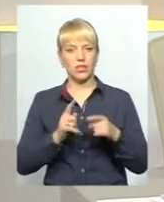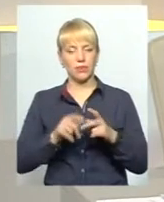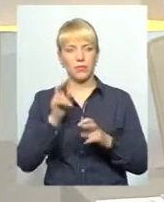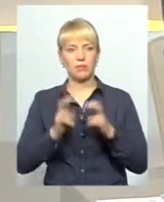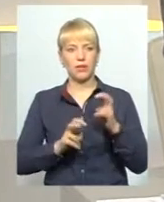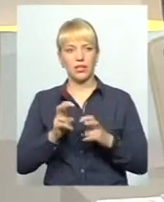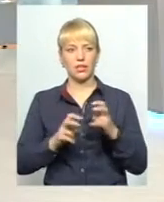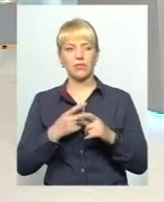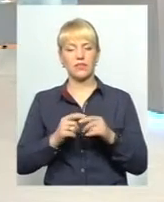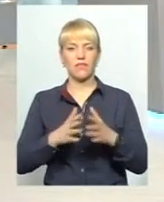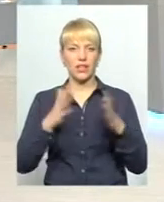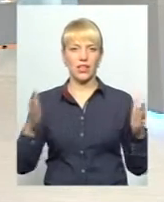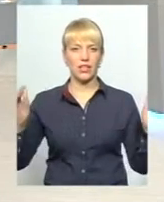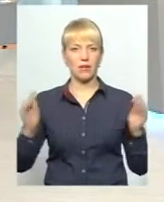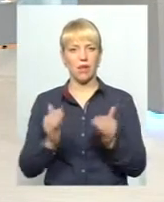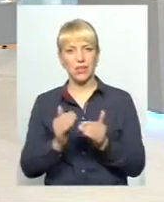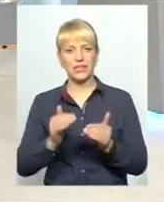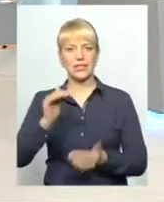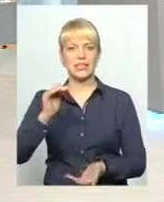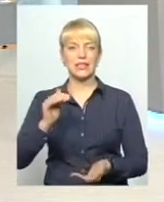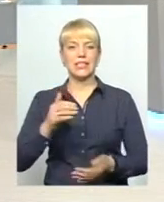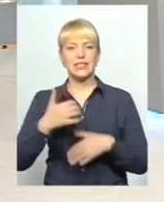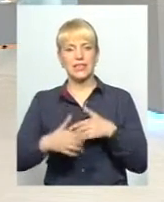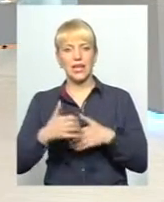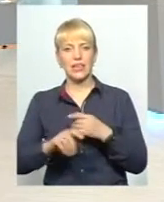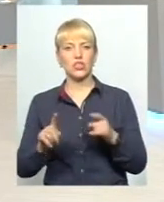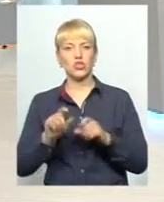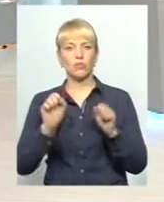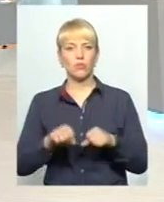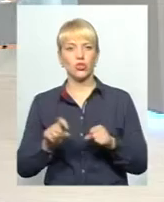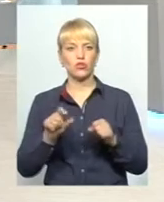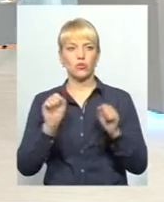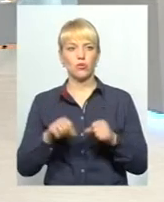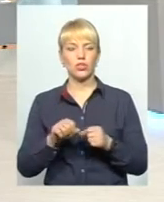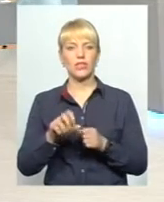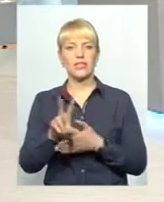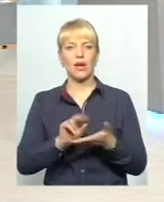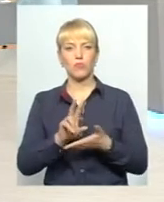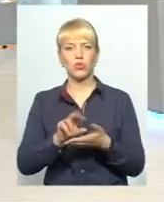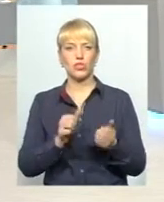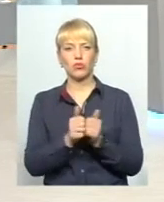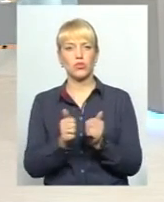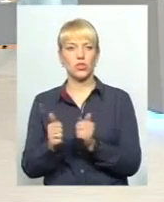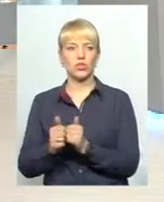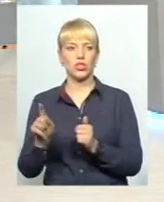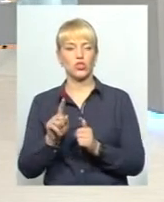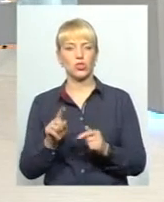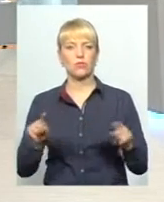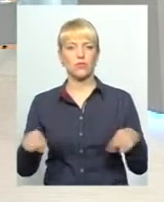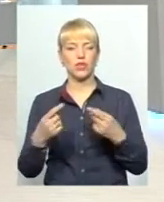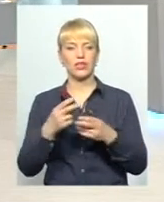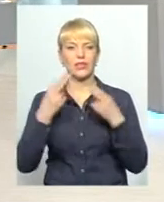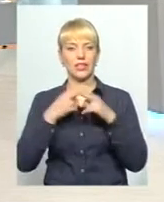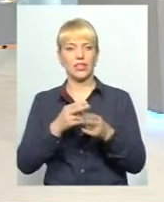великих, малих, середніх, що можна, що варто запосичувати у сусідів для того, аби створити такі технопарки,